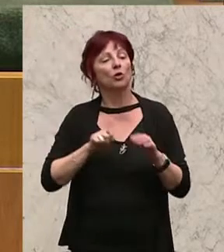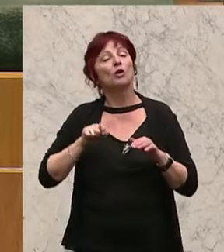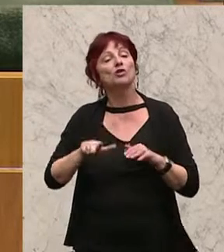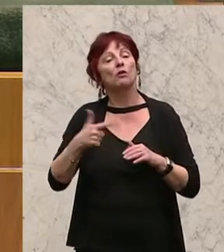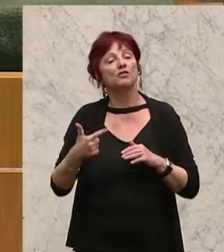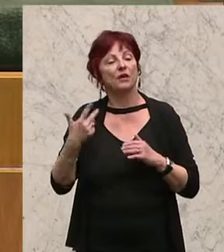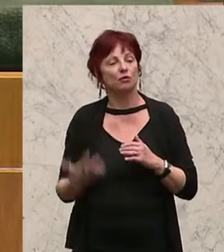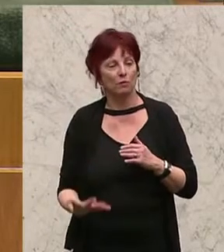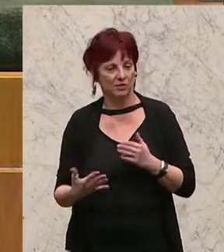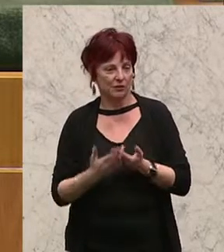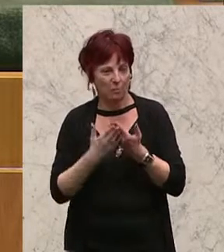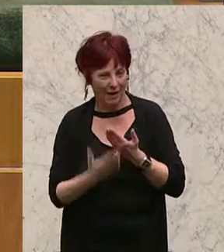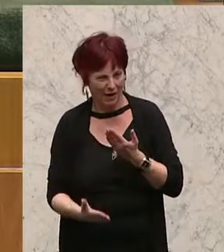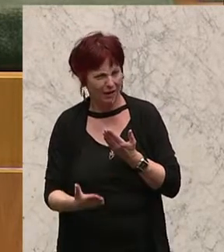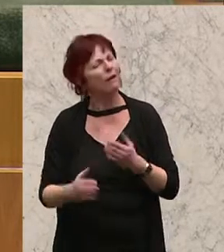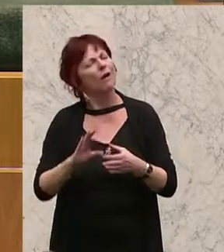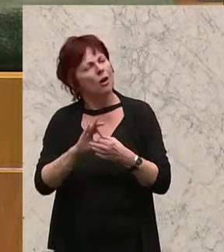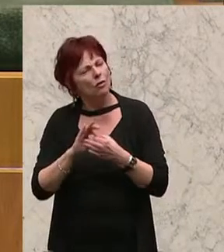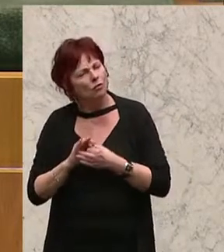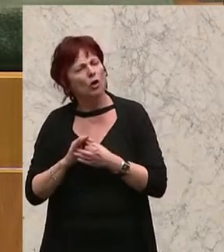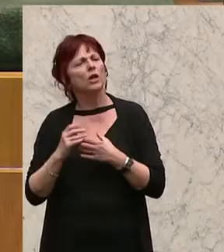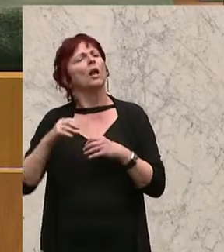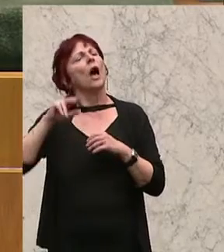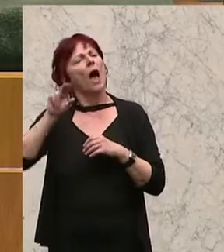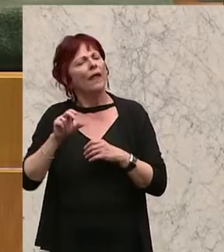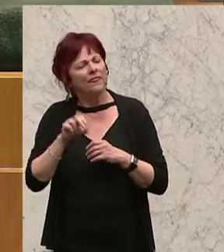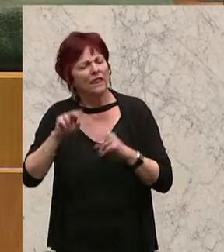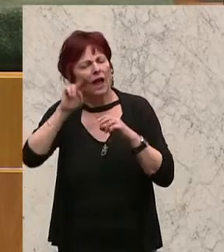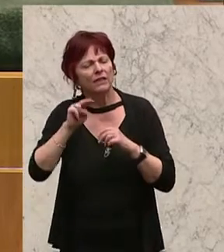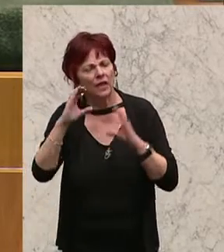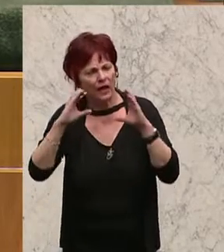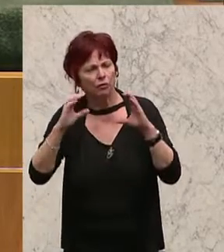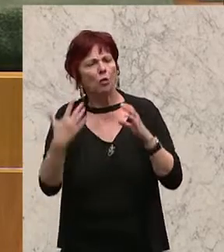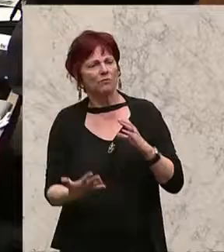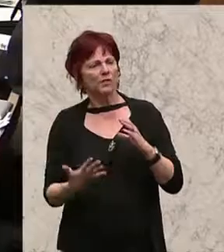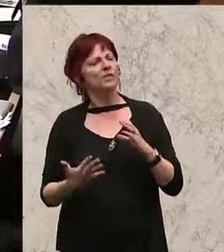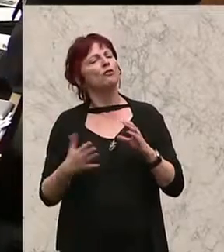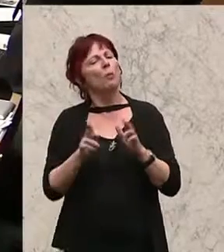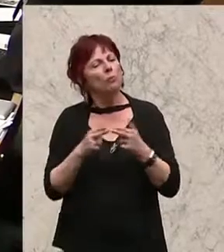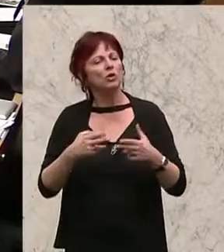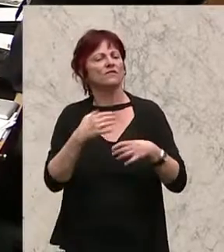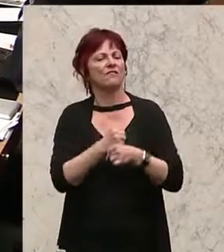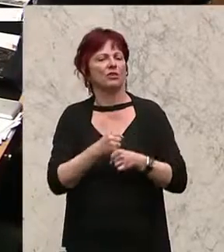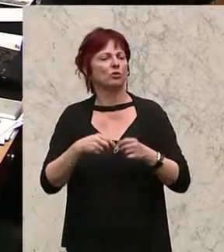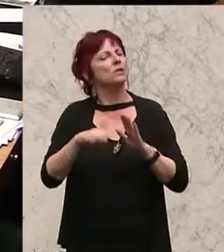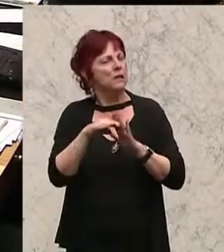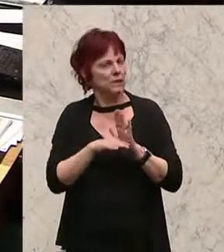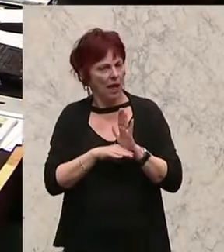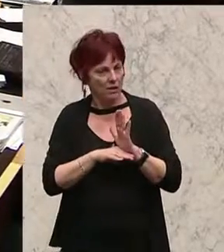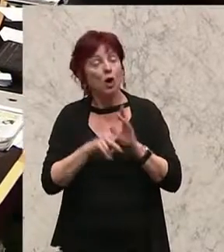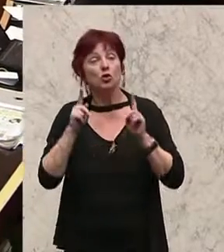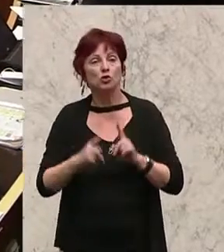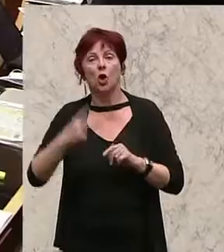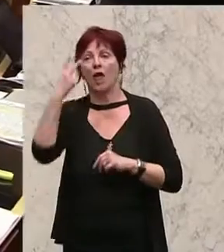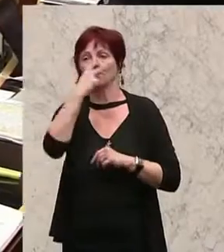der Beilagen gemäß Artikel 50 Absatz 1 Ziffer 1 Bundesverfassungsgesetz die Genehmigung zu erteilen. Wer sich